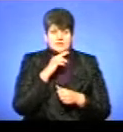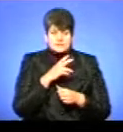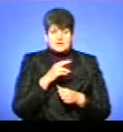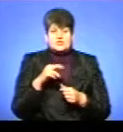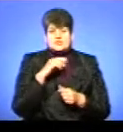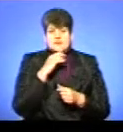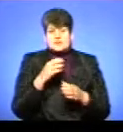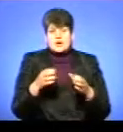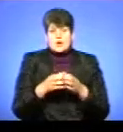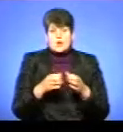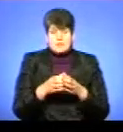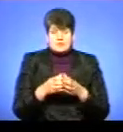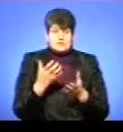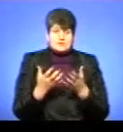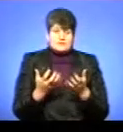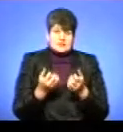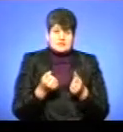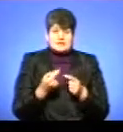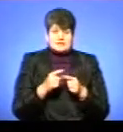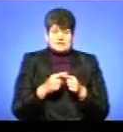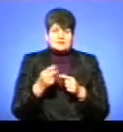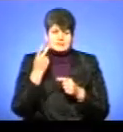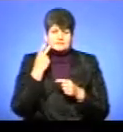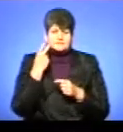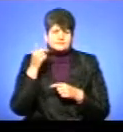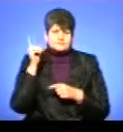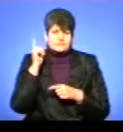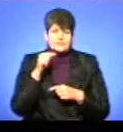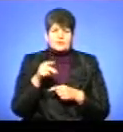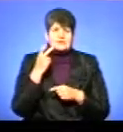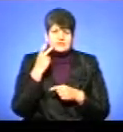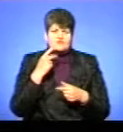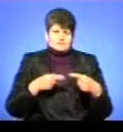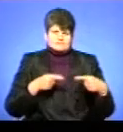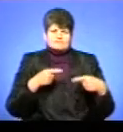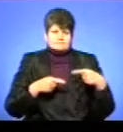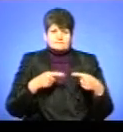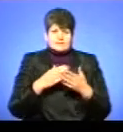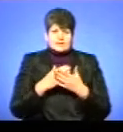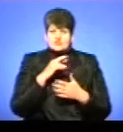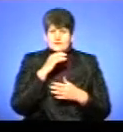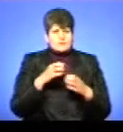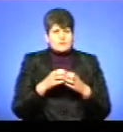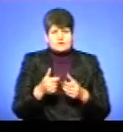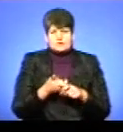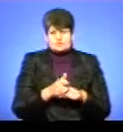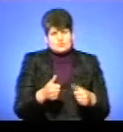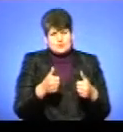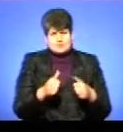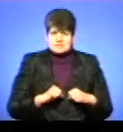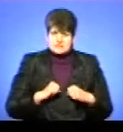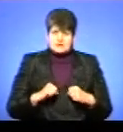Чернівецька команда, якщо взяти це спокійно віку, поки ми і вони, то в нас такі дербі. Чернівецька команда дуже хороша, її старалися, але